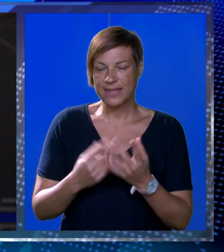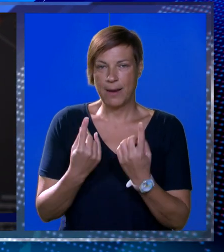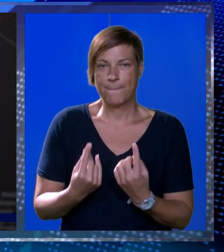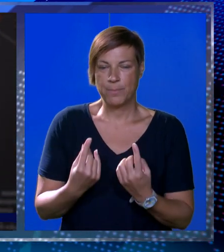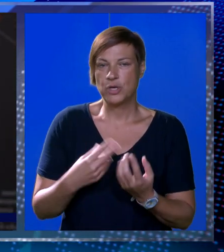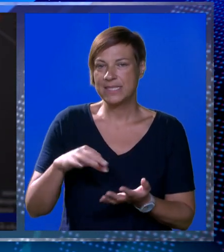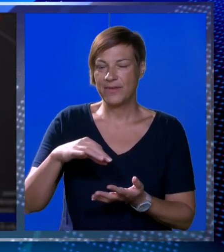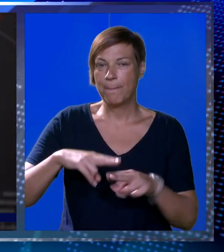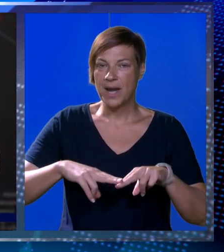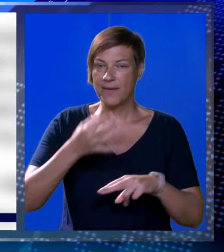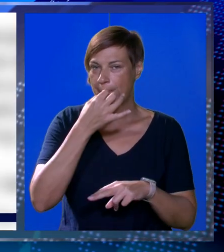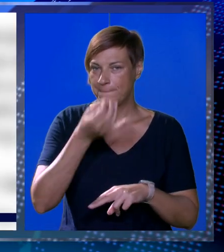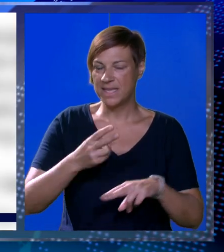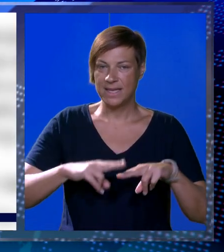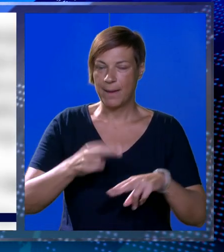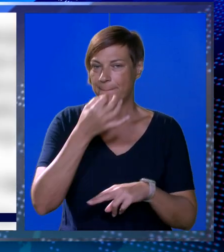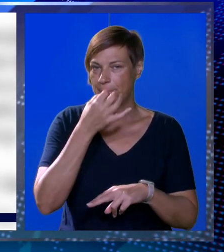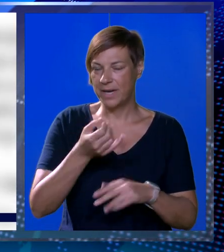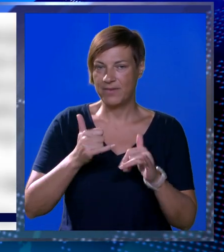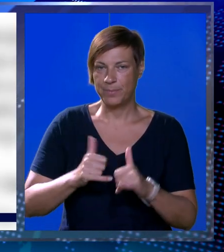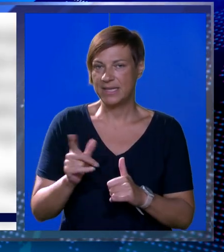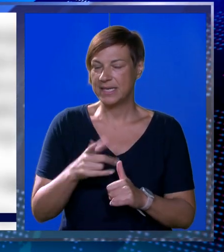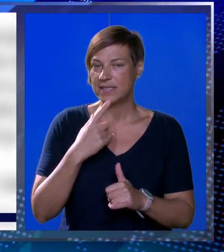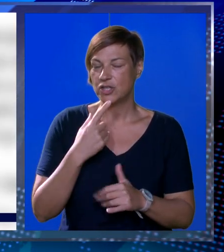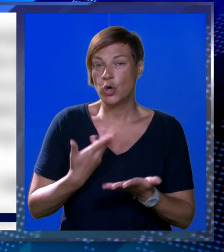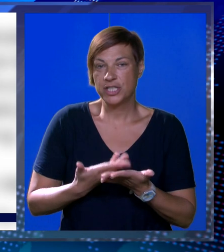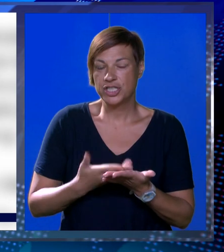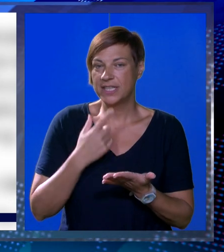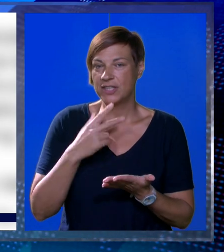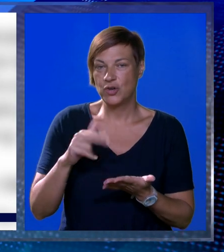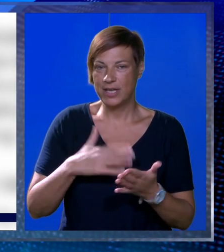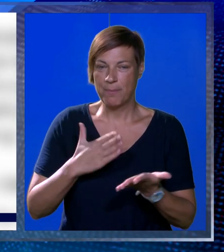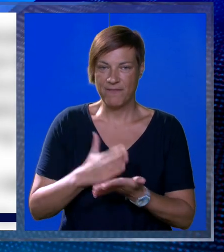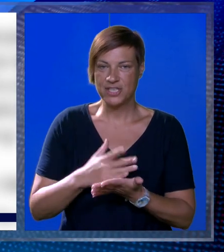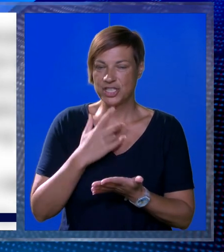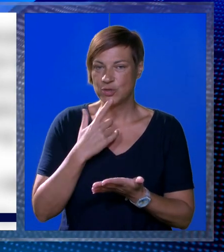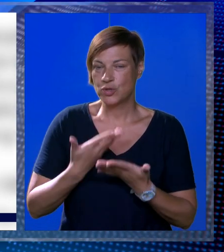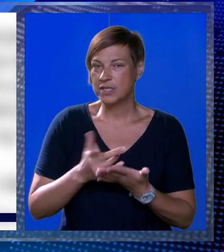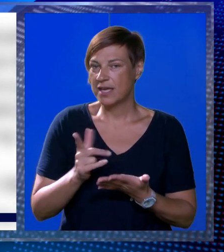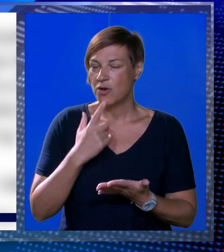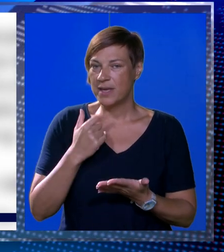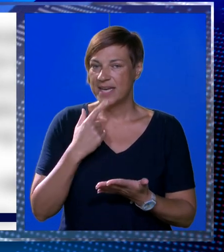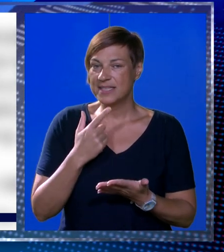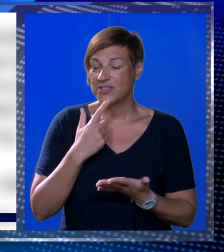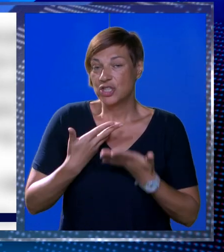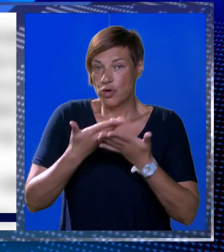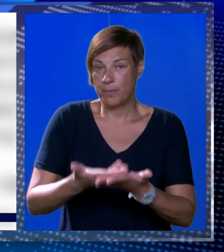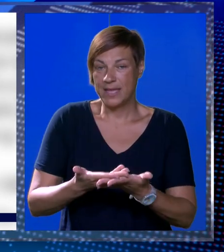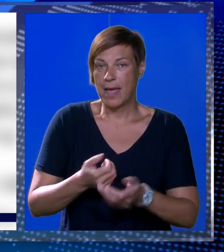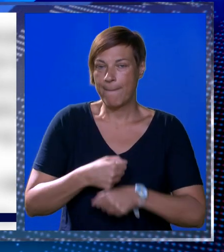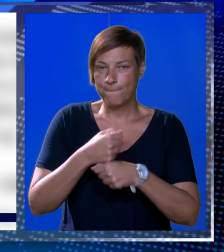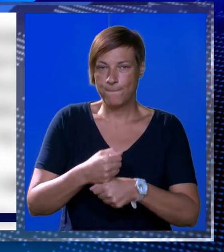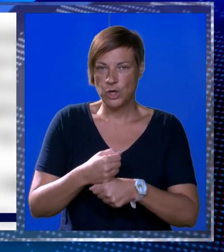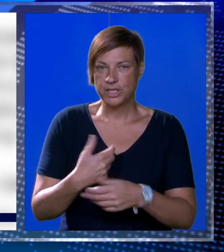postaviti prava pitanja. Prava pitanja sada nisu tko je čiji tko ima većinu tko se kome ne sviđa tko kome